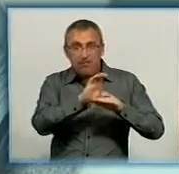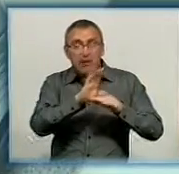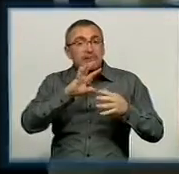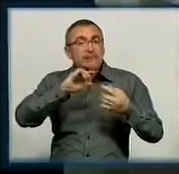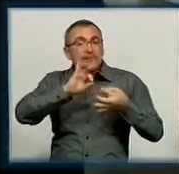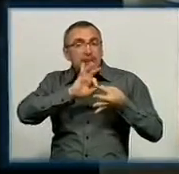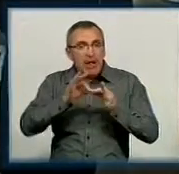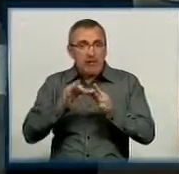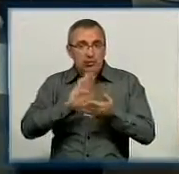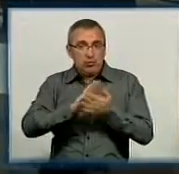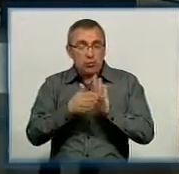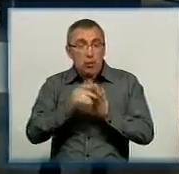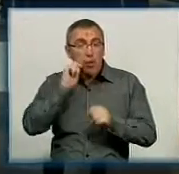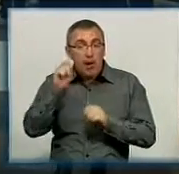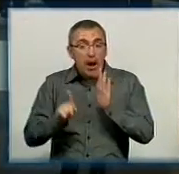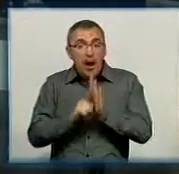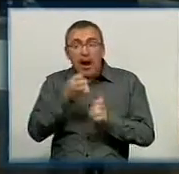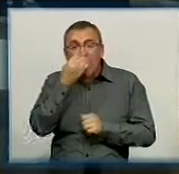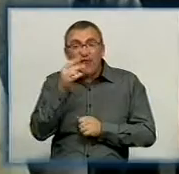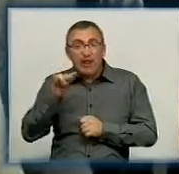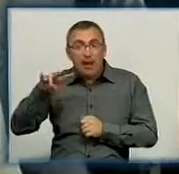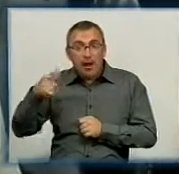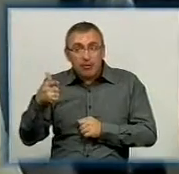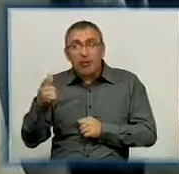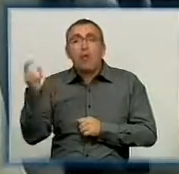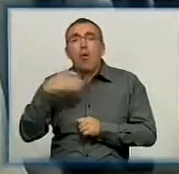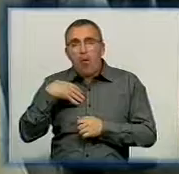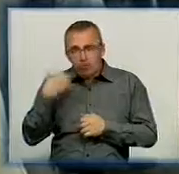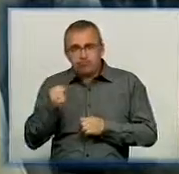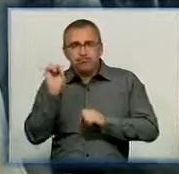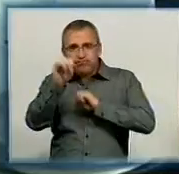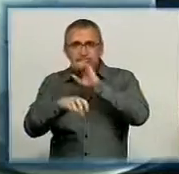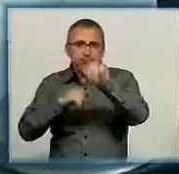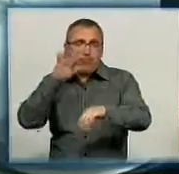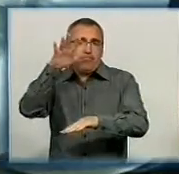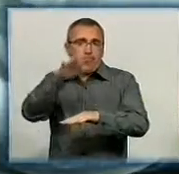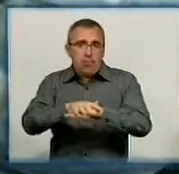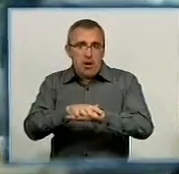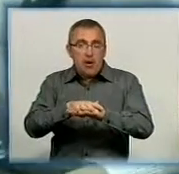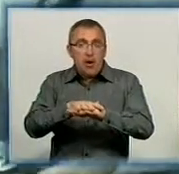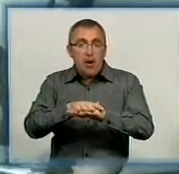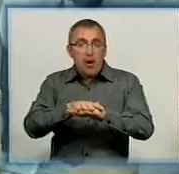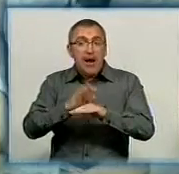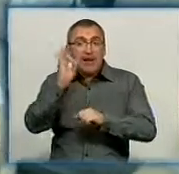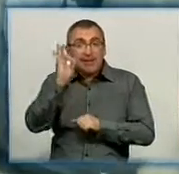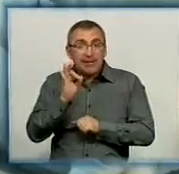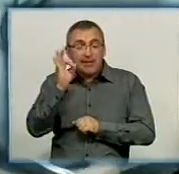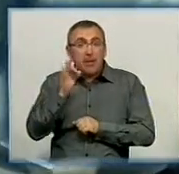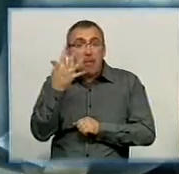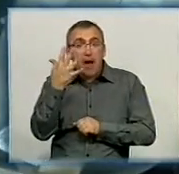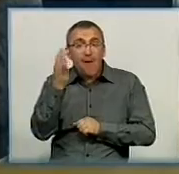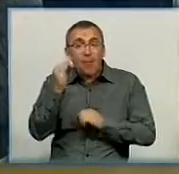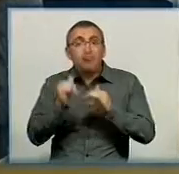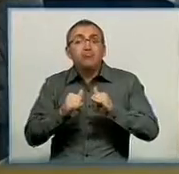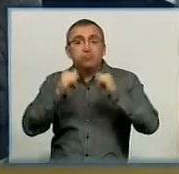ситуація в країні. Та вже починаючи з квітня, жителі області знову понесли заощадження до банків. Обсяг депозитів збільшився на 5%.